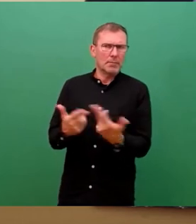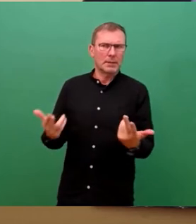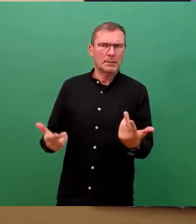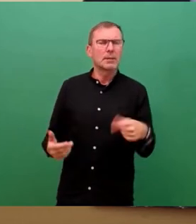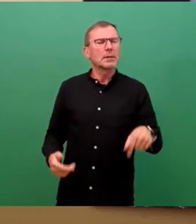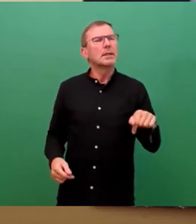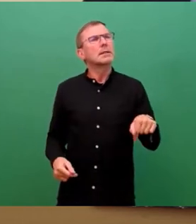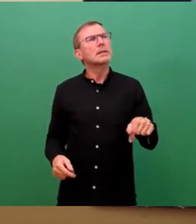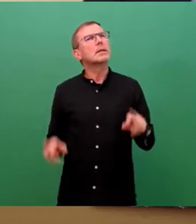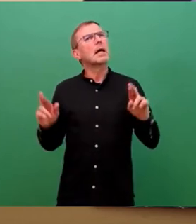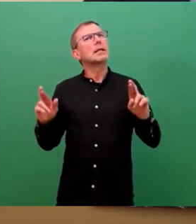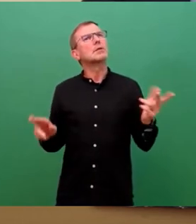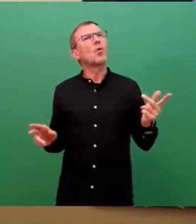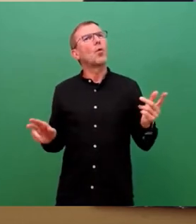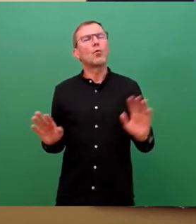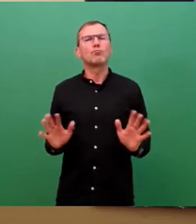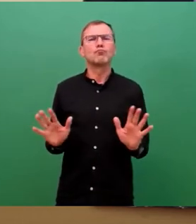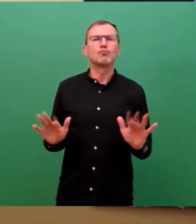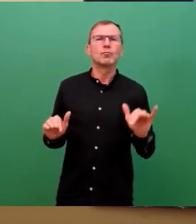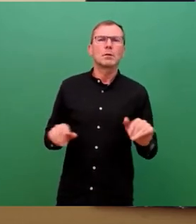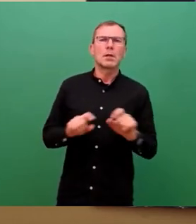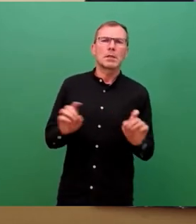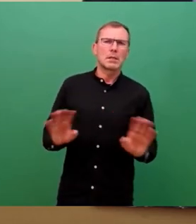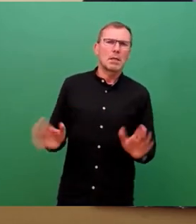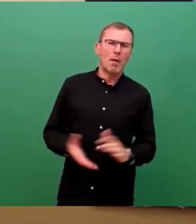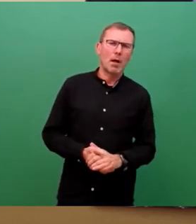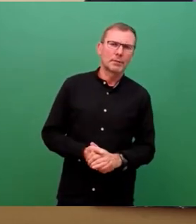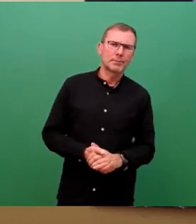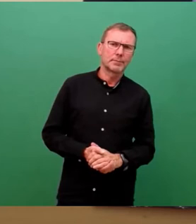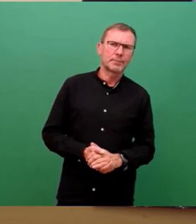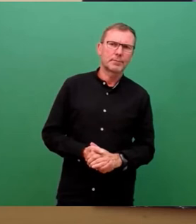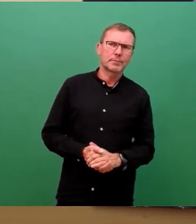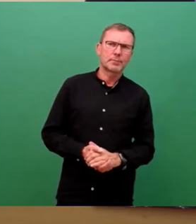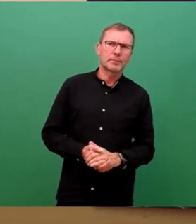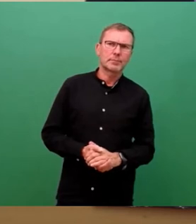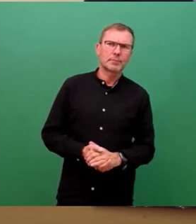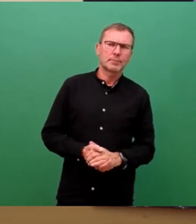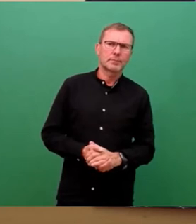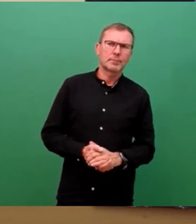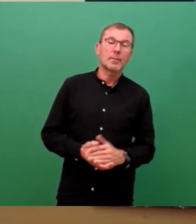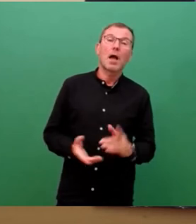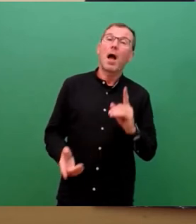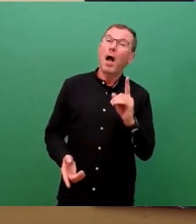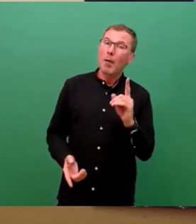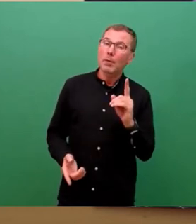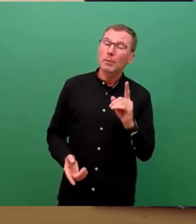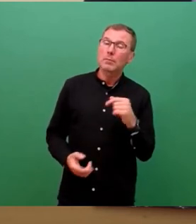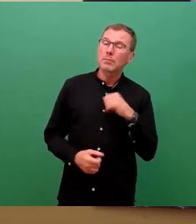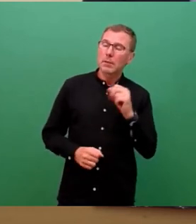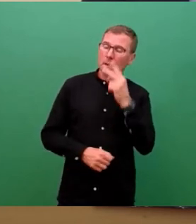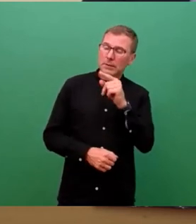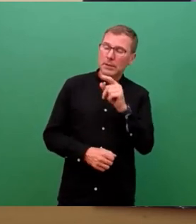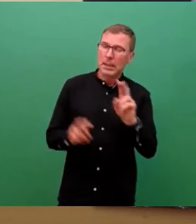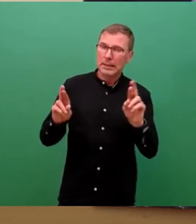nicht in diesem Thema jetzt mit Risiken belastet gewesen. Was wir aber sehen als Risiken sind